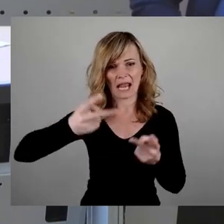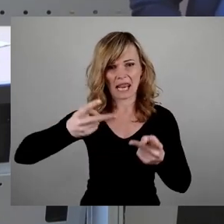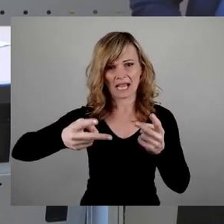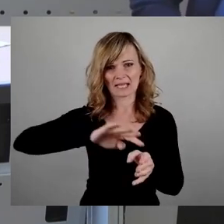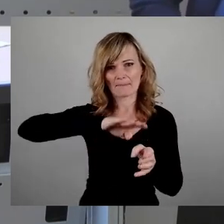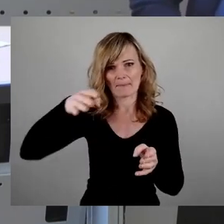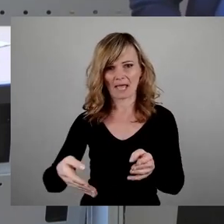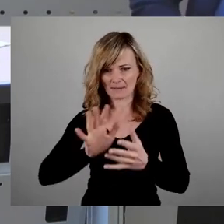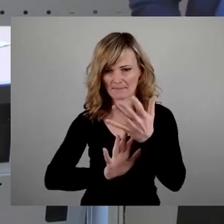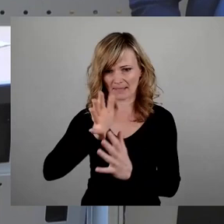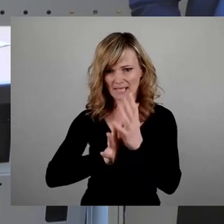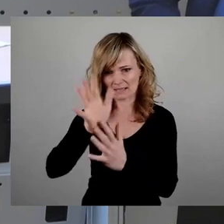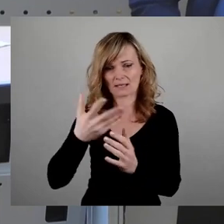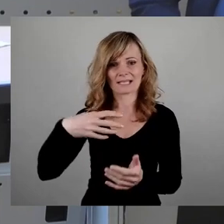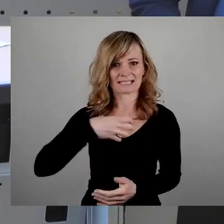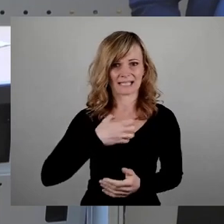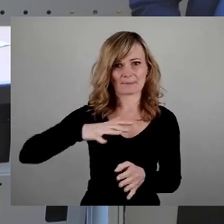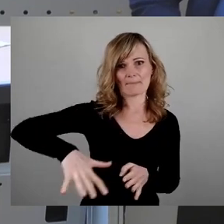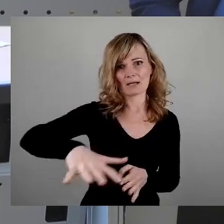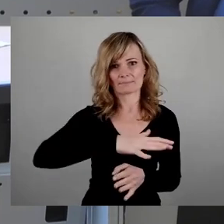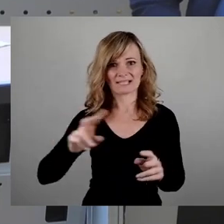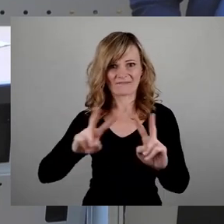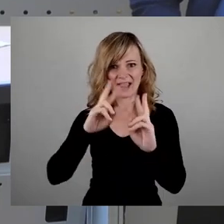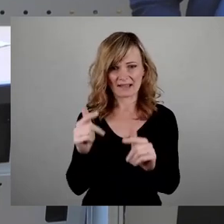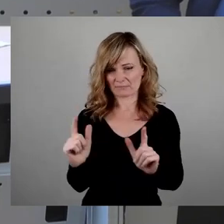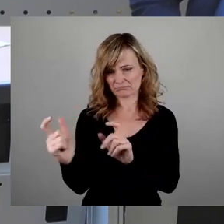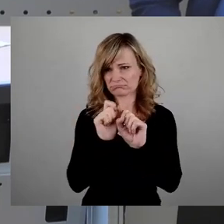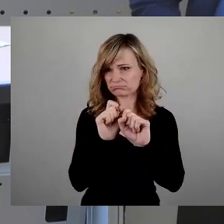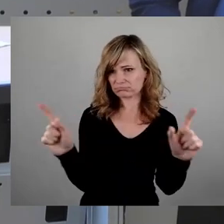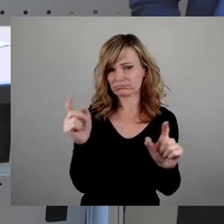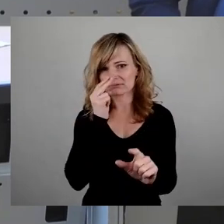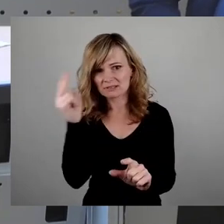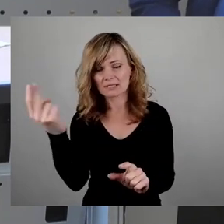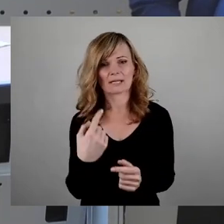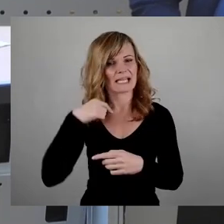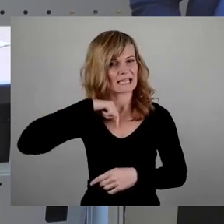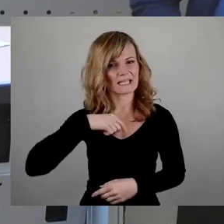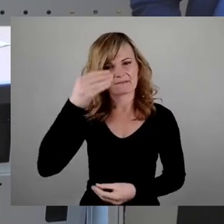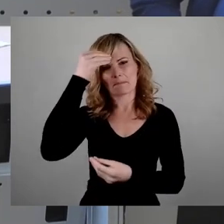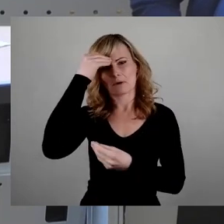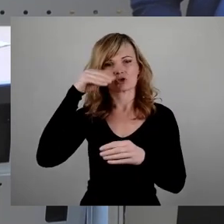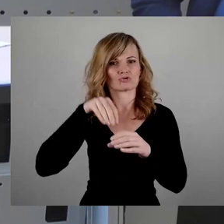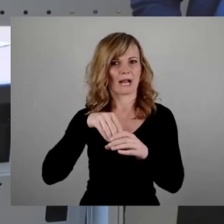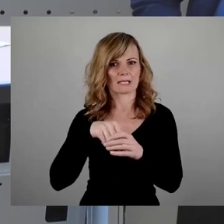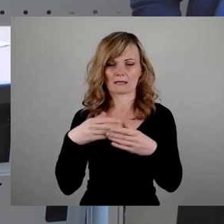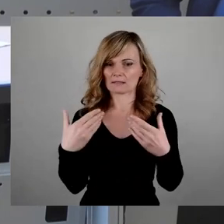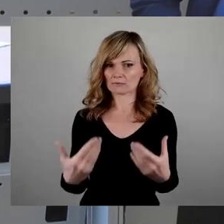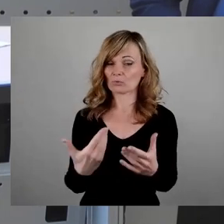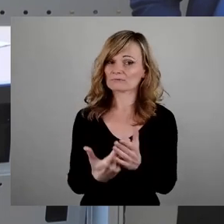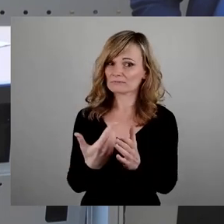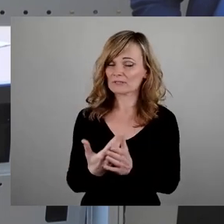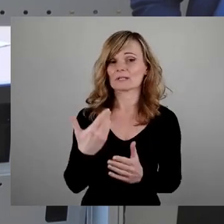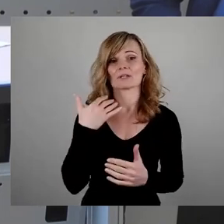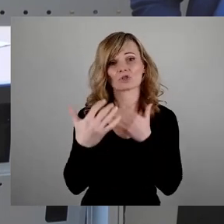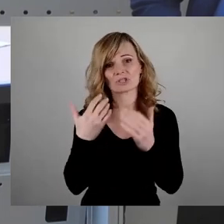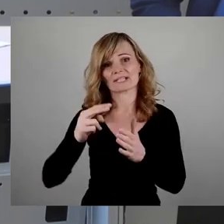Marktplatz gingen um die Welt und haben sich tief in das kollektive Gedächtnis eingegraben. Dieser geschichtspolitischen Herausforderung